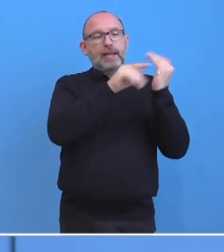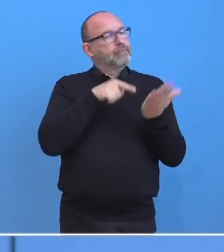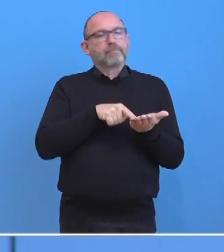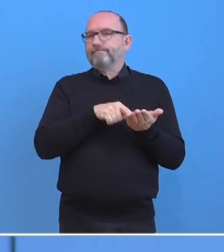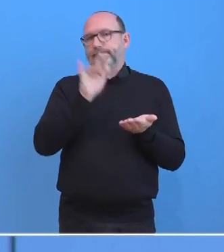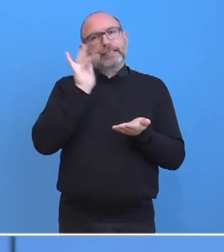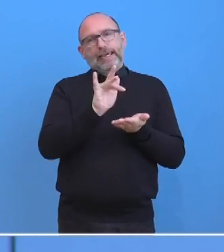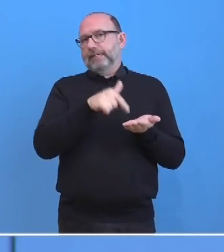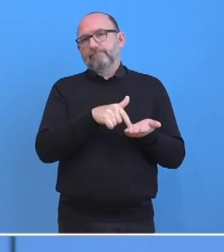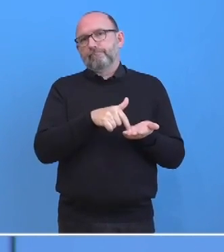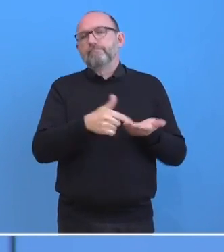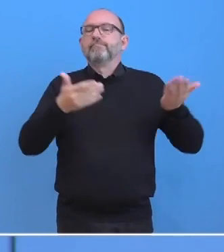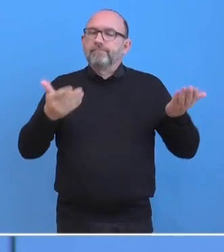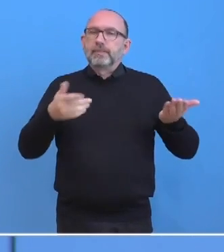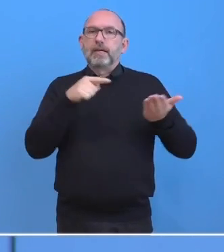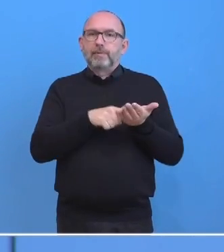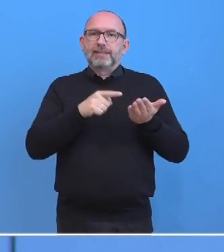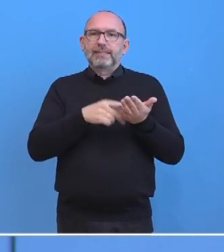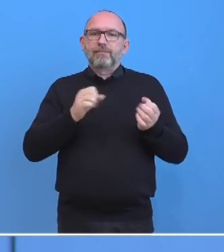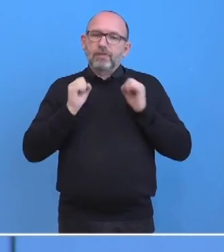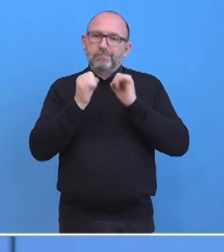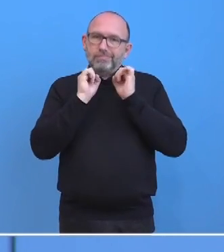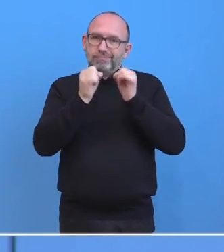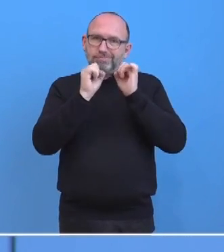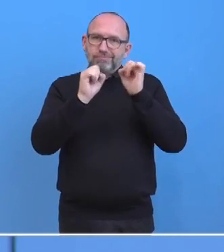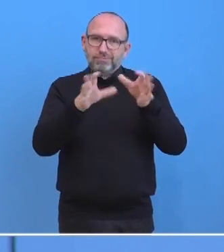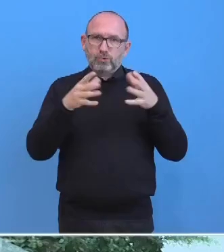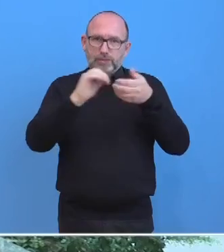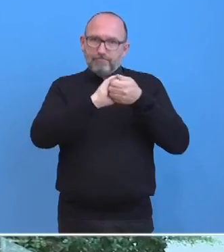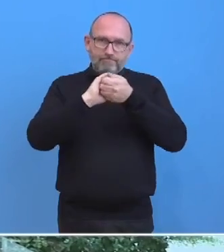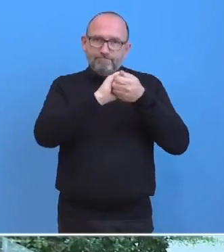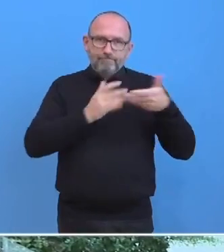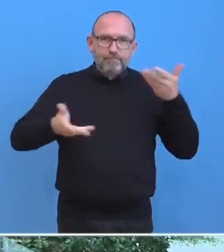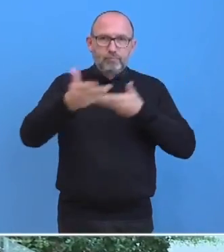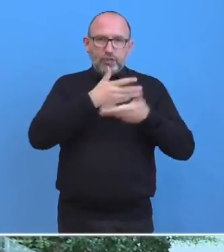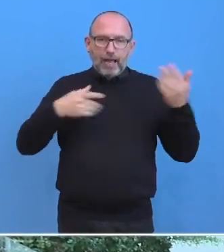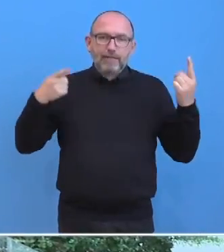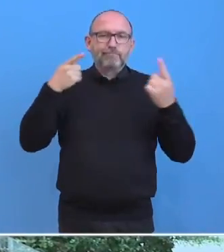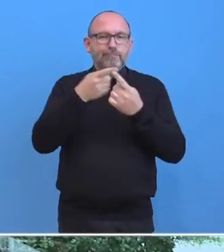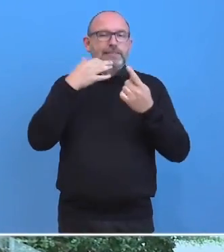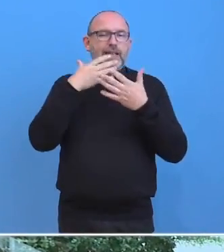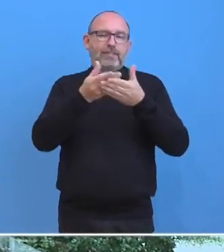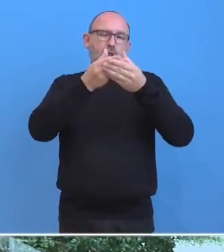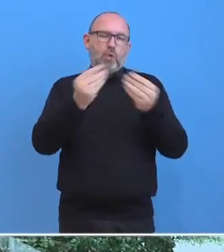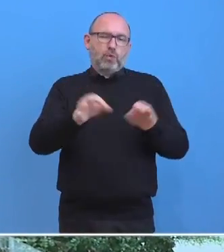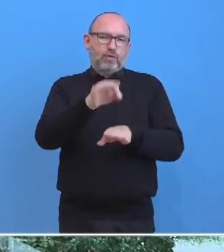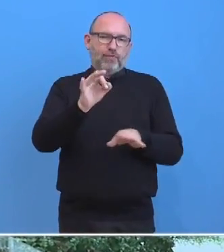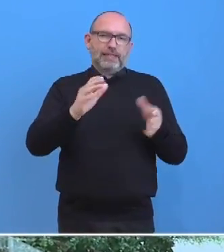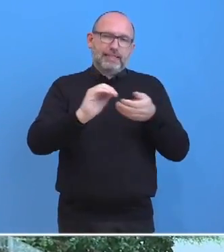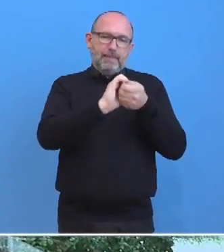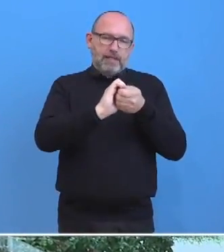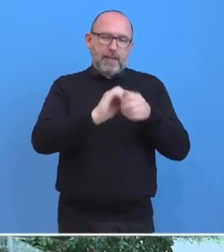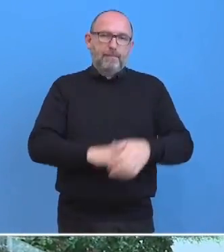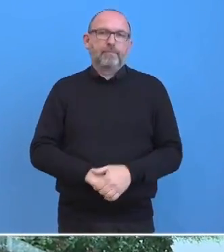Kompromiss entschieden. Und wir wollen das weiter bekräftigt nochmal hier zu einer Lösung bringen. Und ob es jetzt